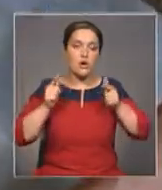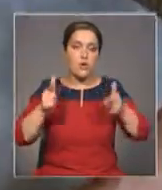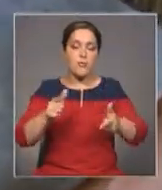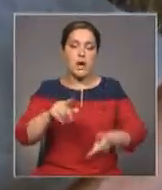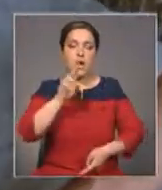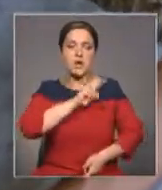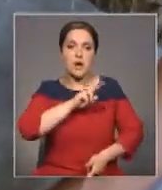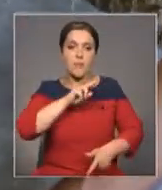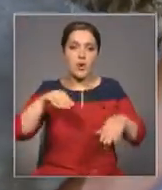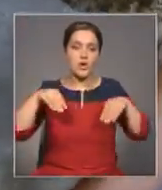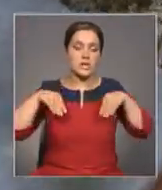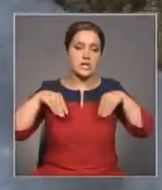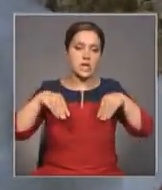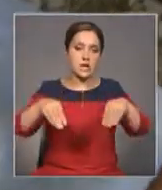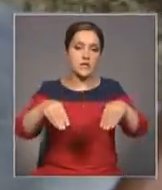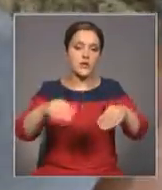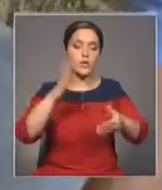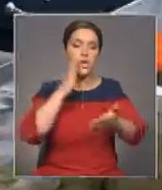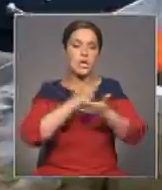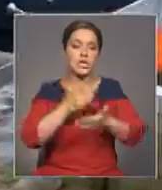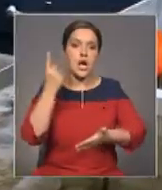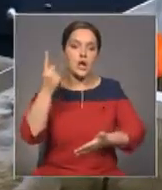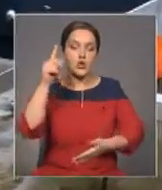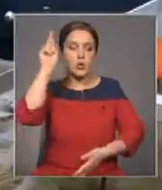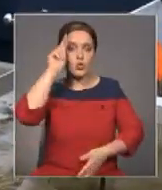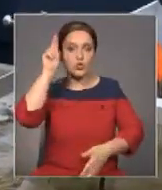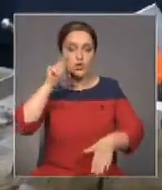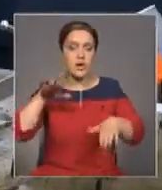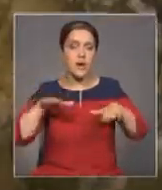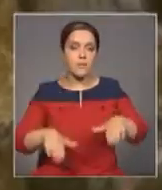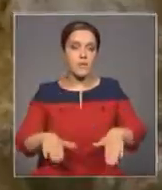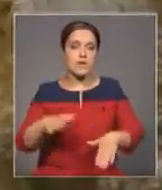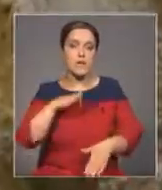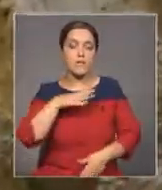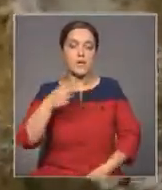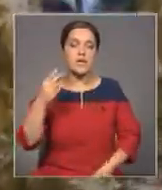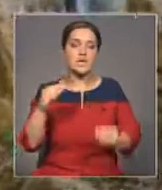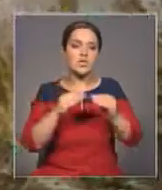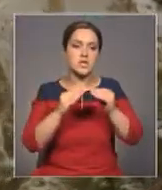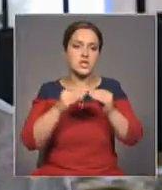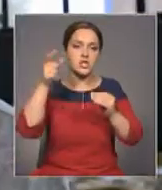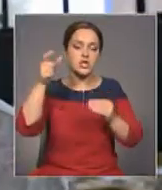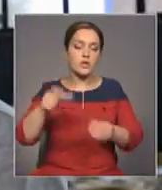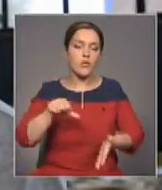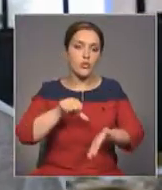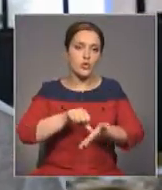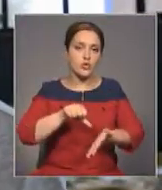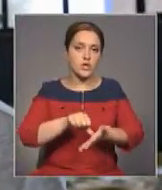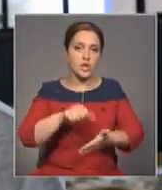садовода. Юноша рассказывает, что на одно учебное место претендовало больше 10 человек.